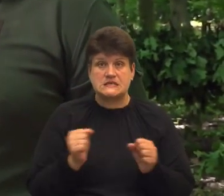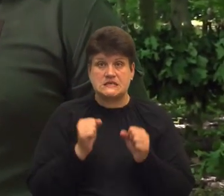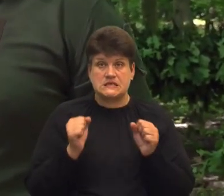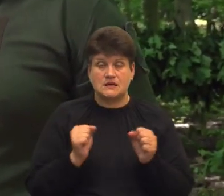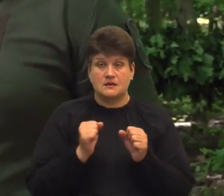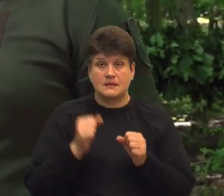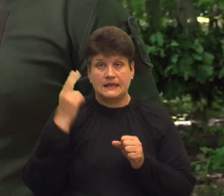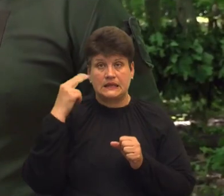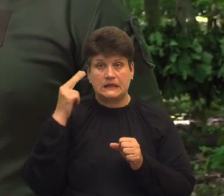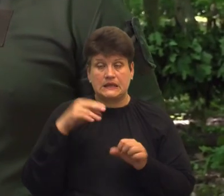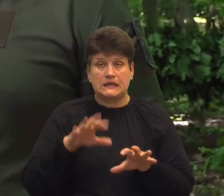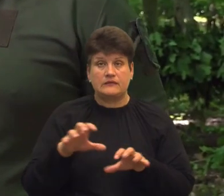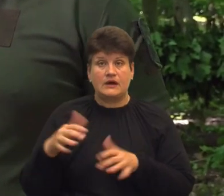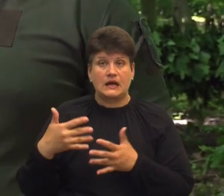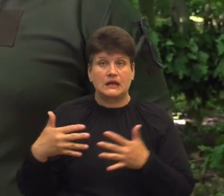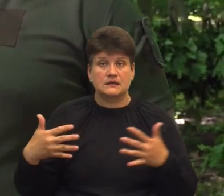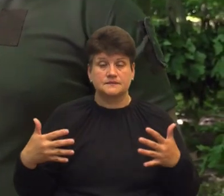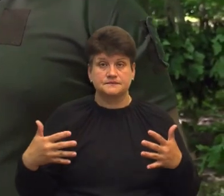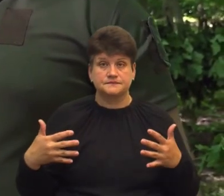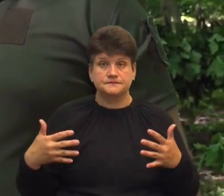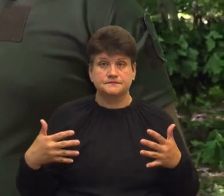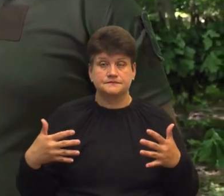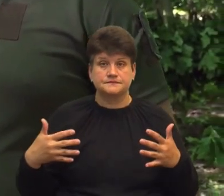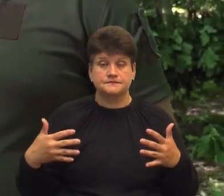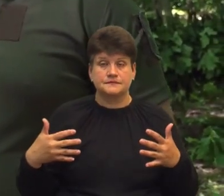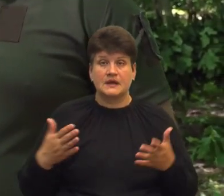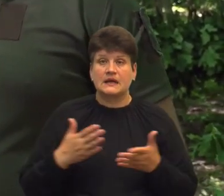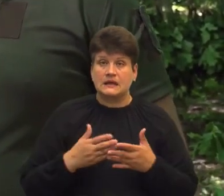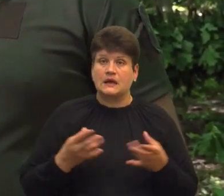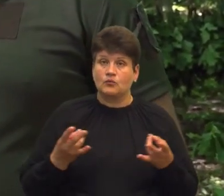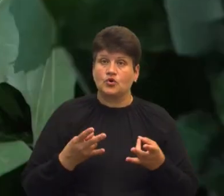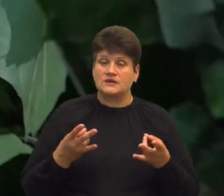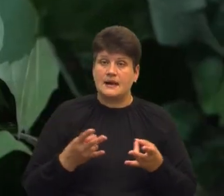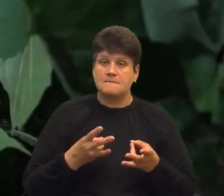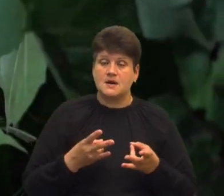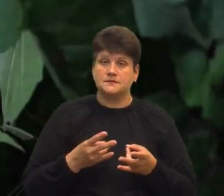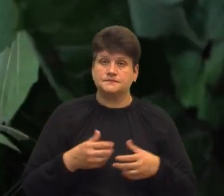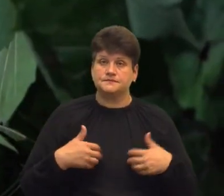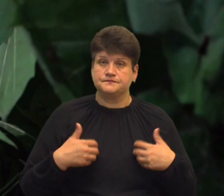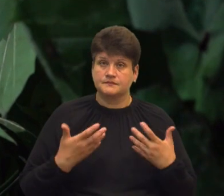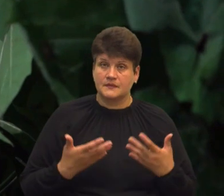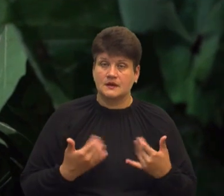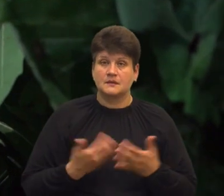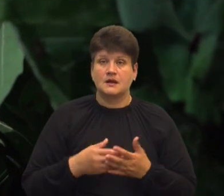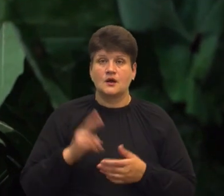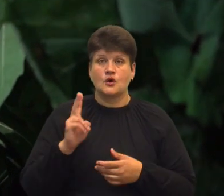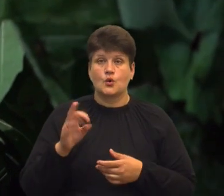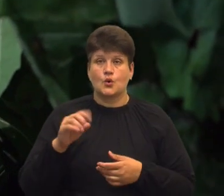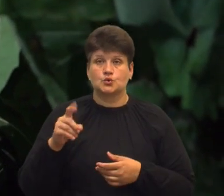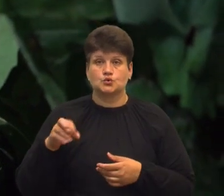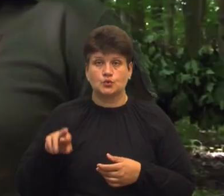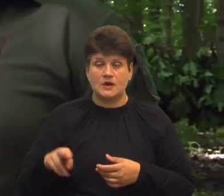для диких тварин є потреба в мікроелементах Зокрема, для козулі європейської,